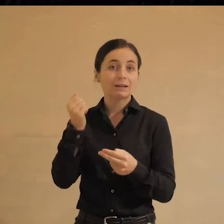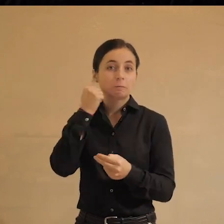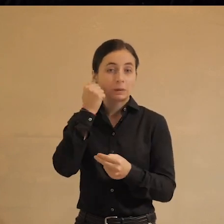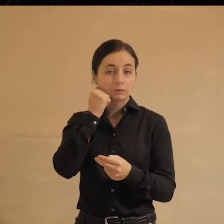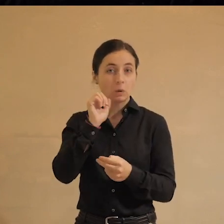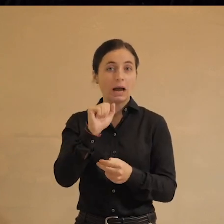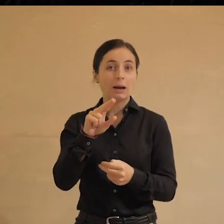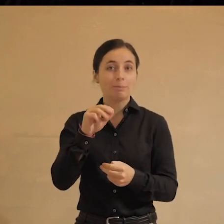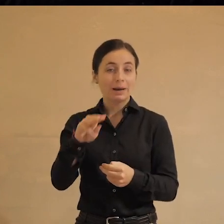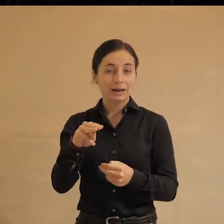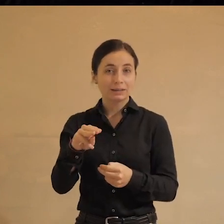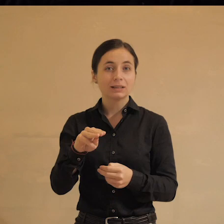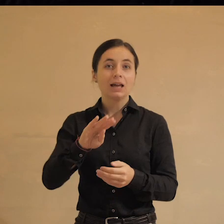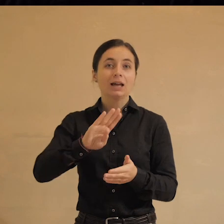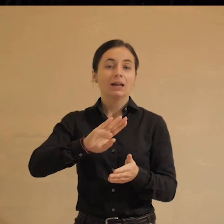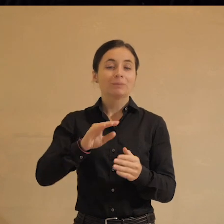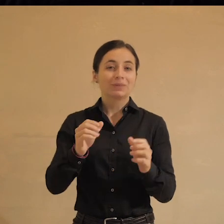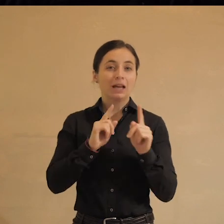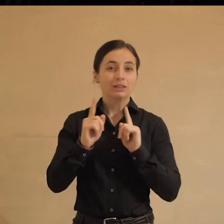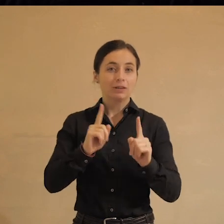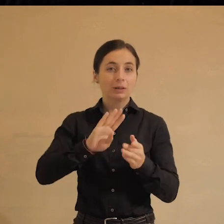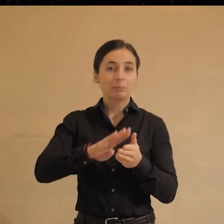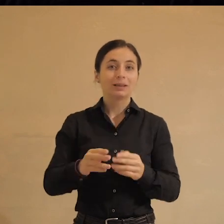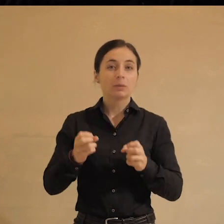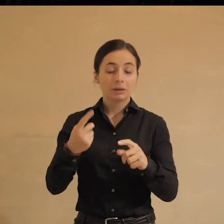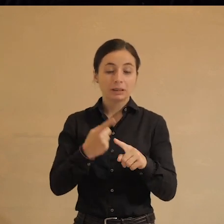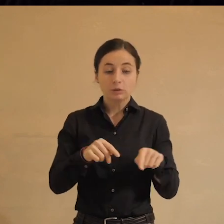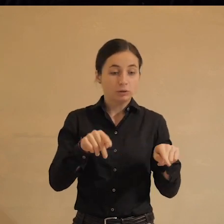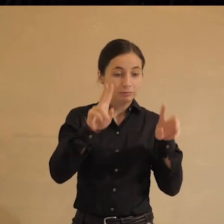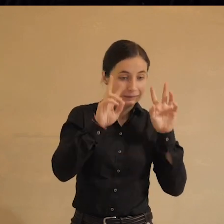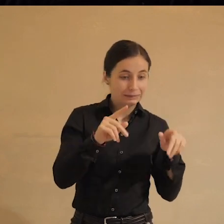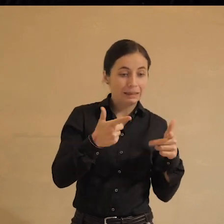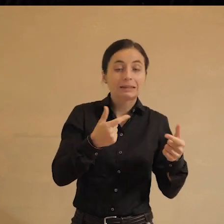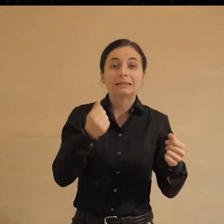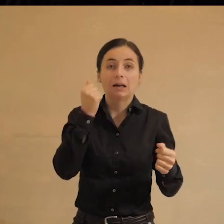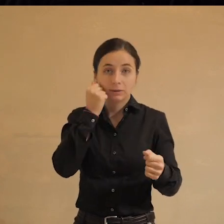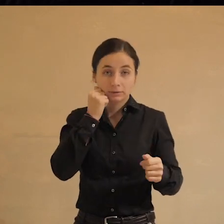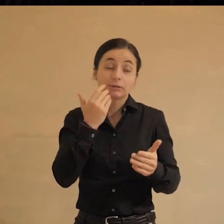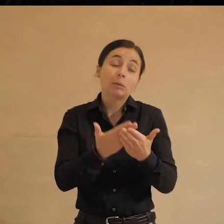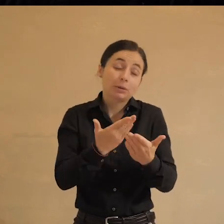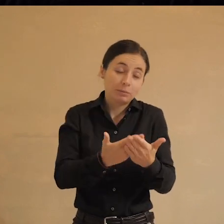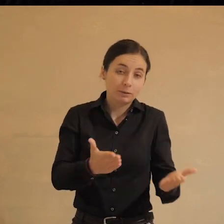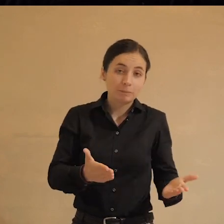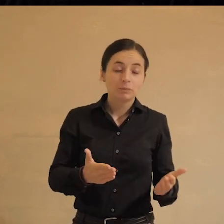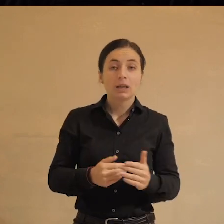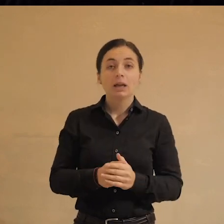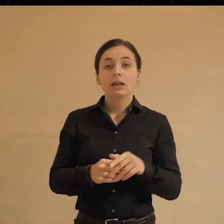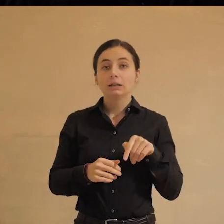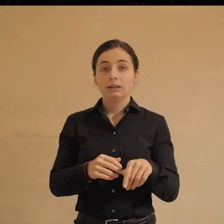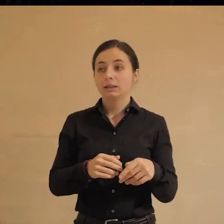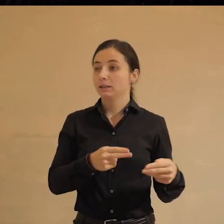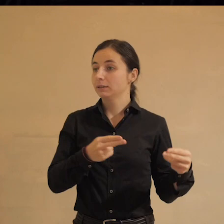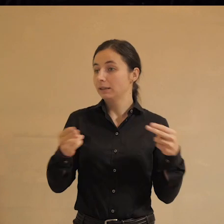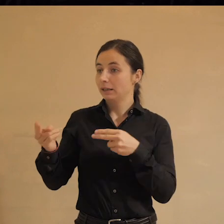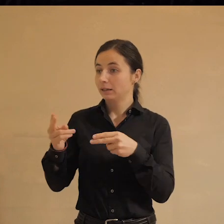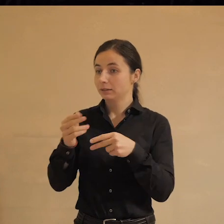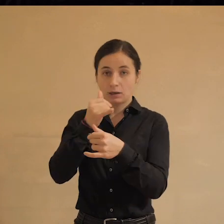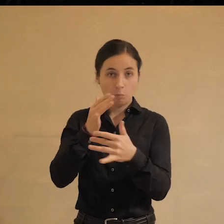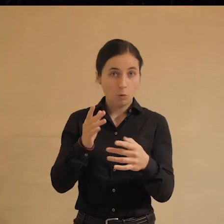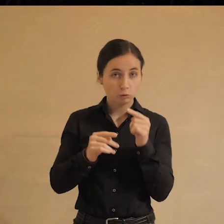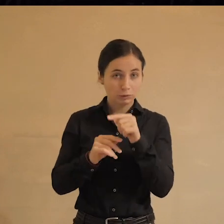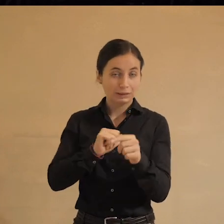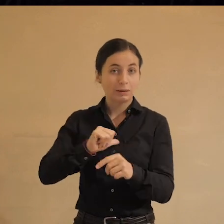работать в аппарате Совета безопасности, и остались только какие-то люди, которые не знают, где Москва, например, и не в состоянии до тут добраться самостоятельно.